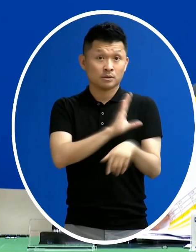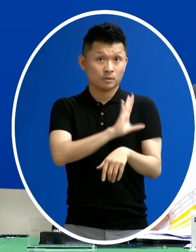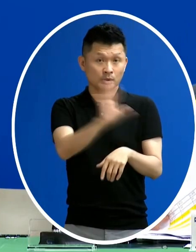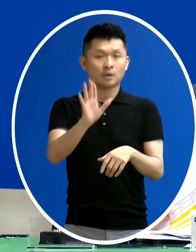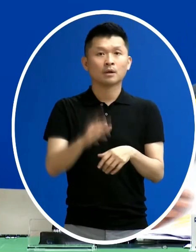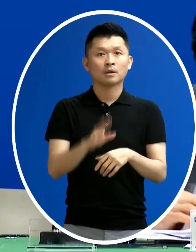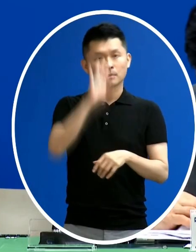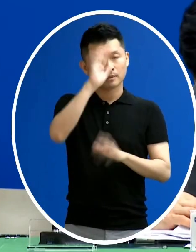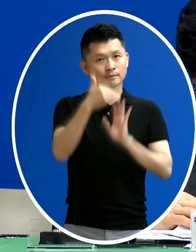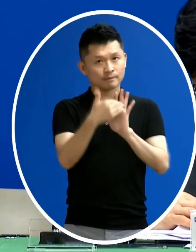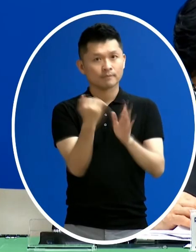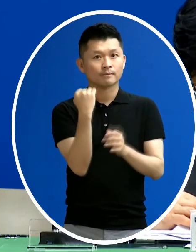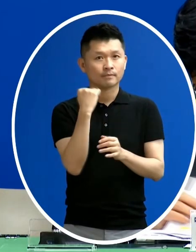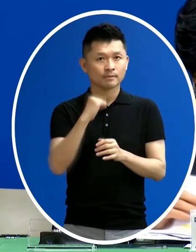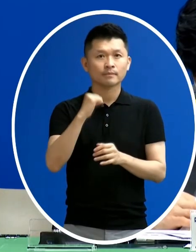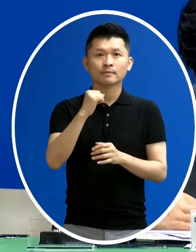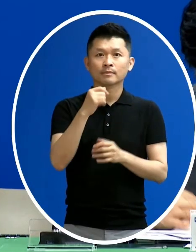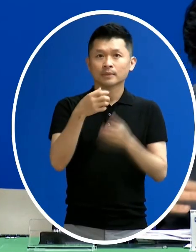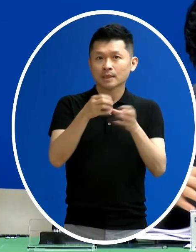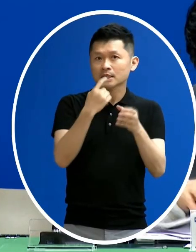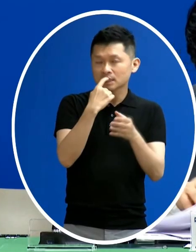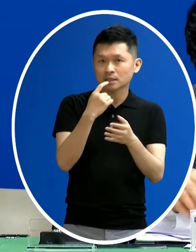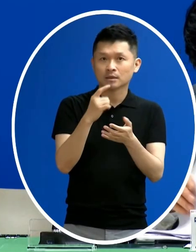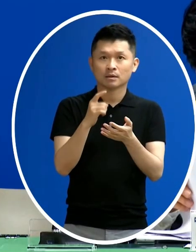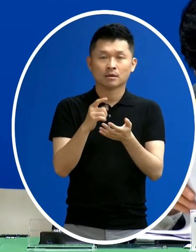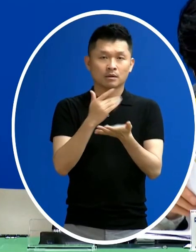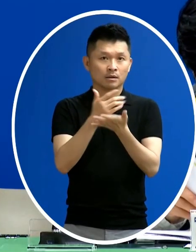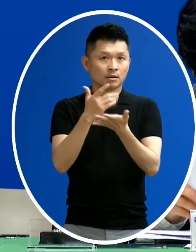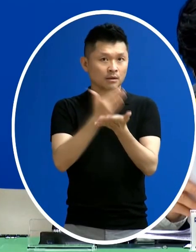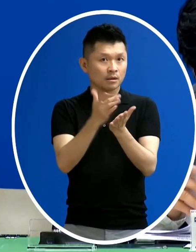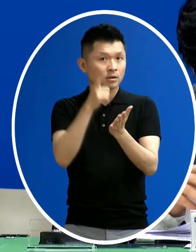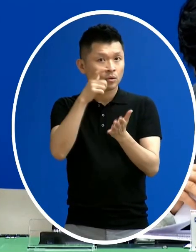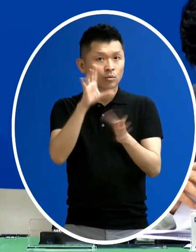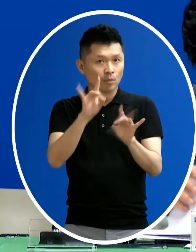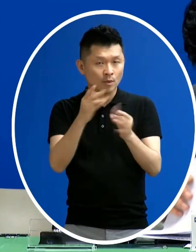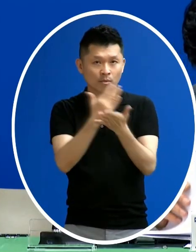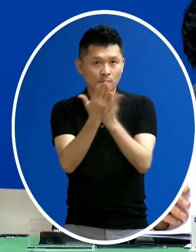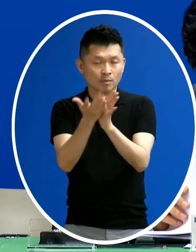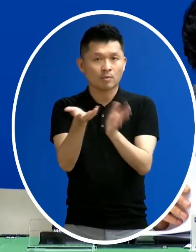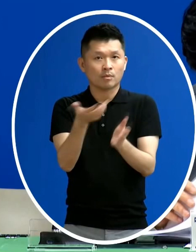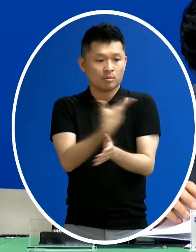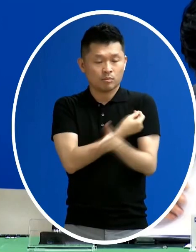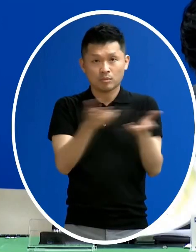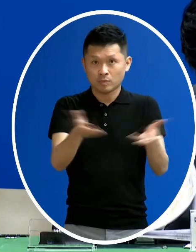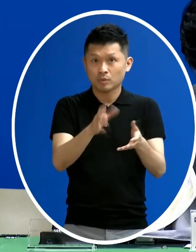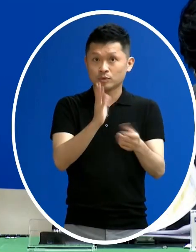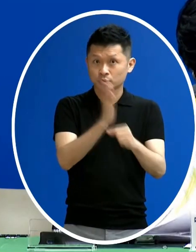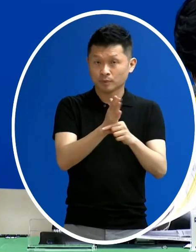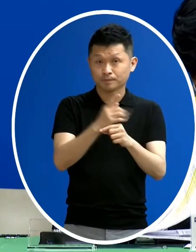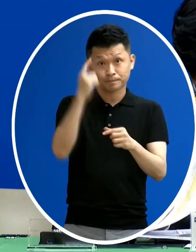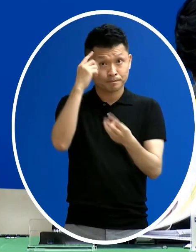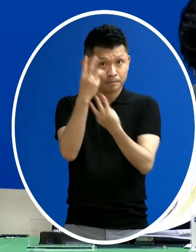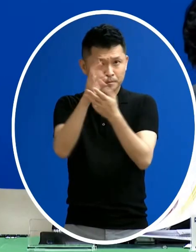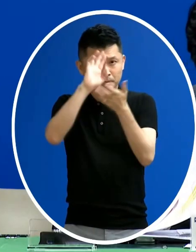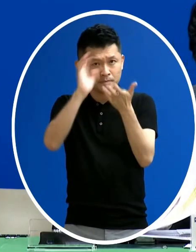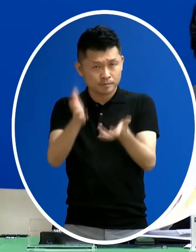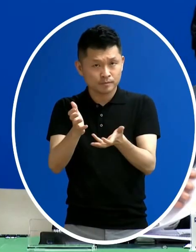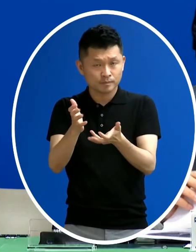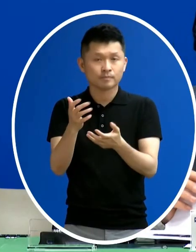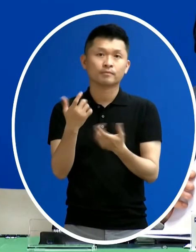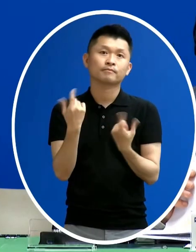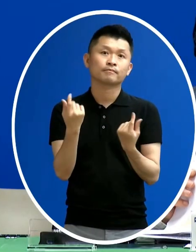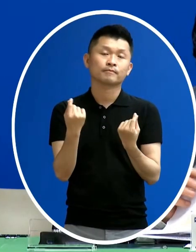固醇 免疫調節劑等等這些藥物在治療所以這位也是屬於一個 我們兒童的腦炎重症的個案 不過在